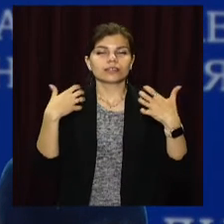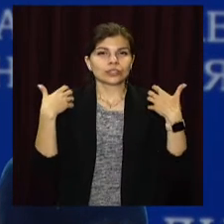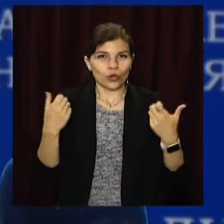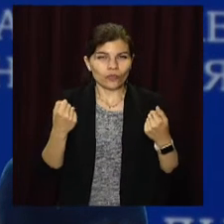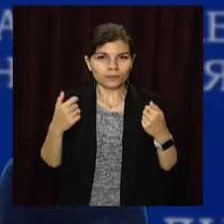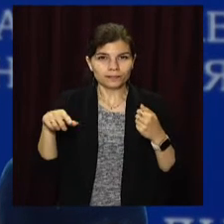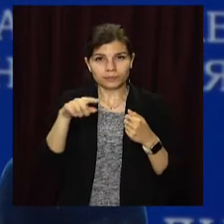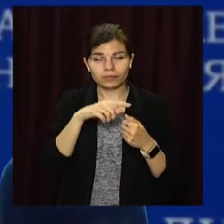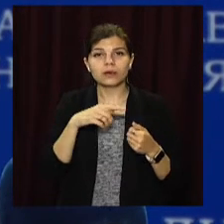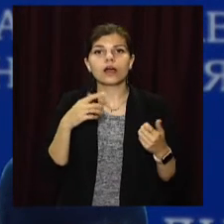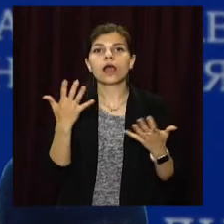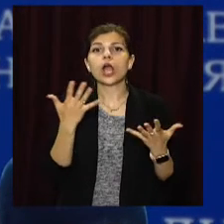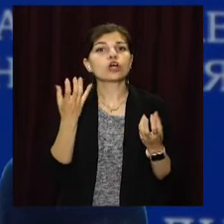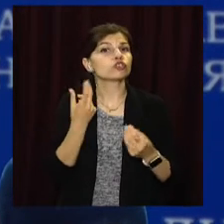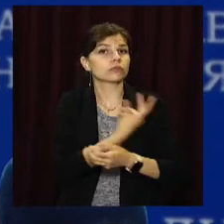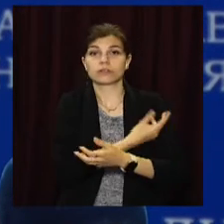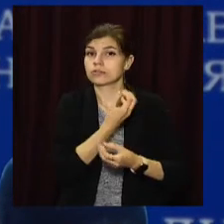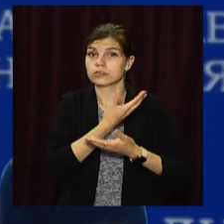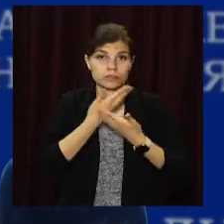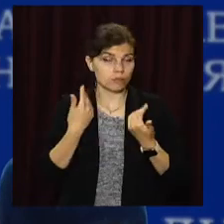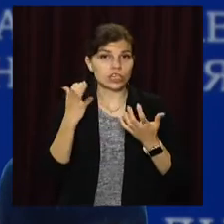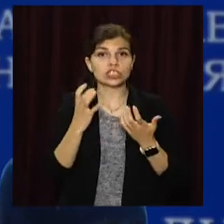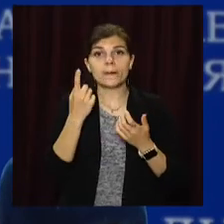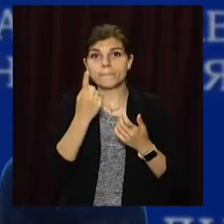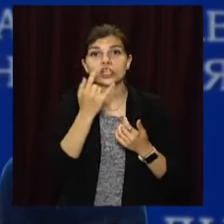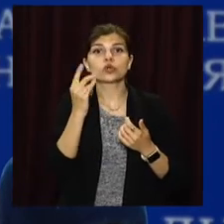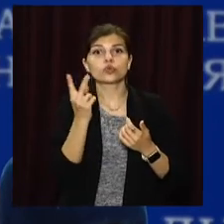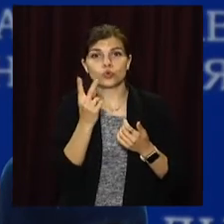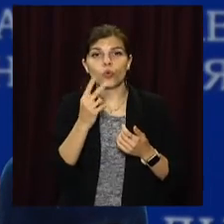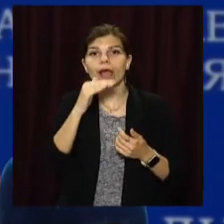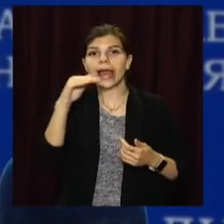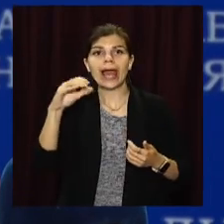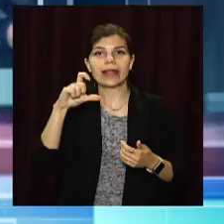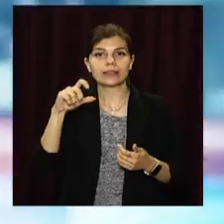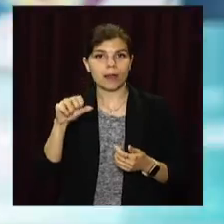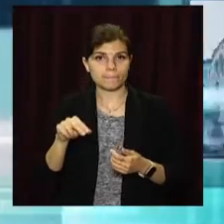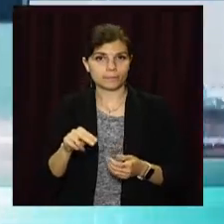форм власності, які не щепилися з першого і другого етапів.